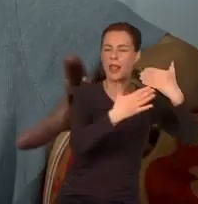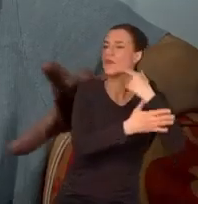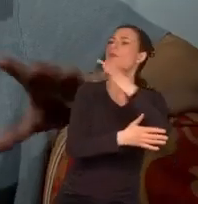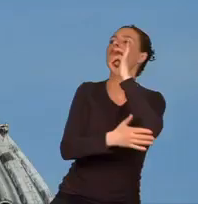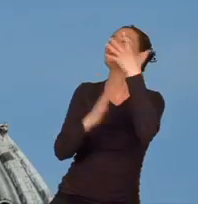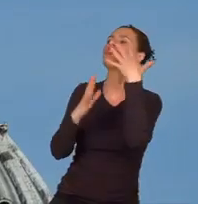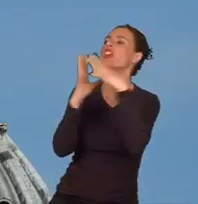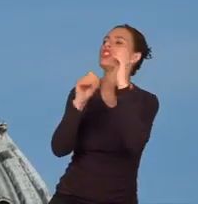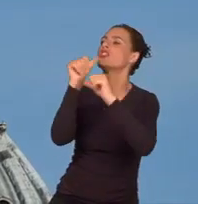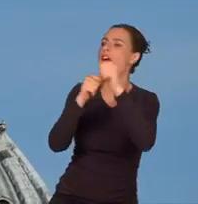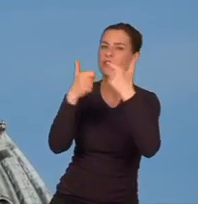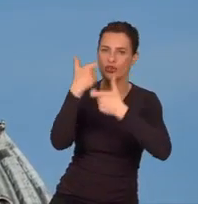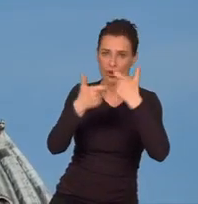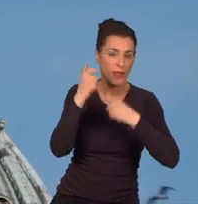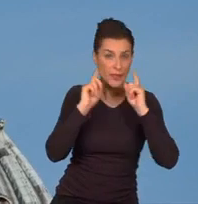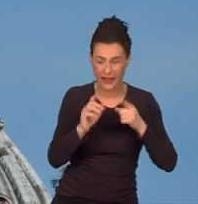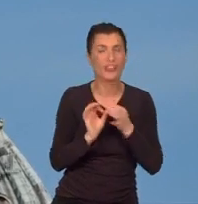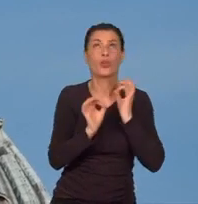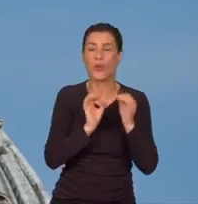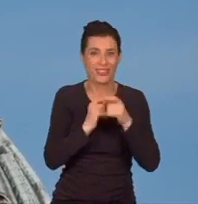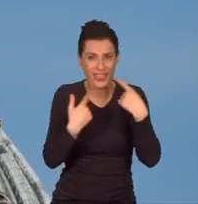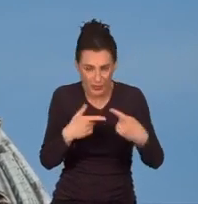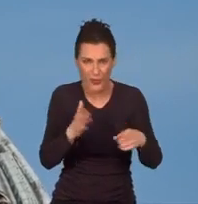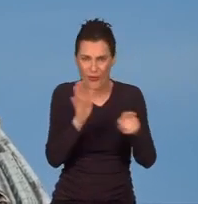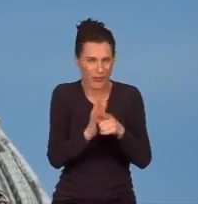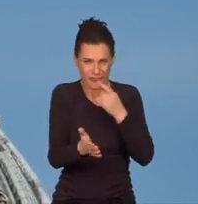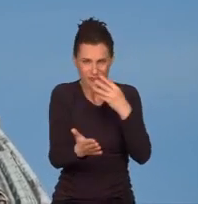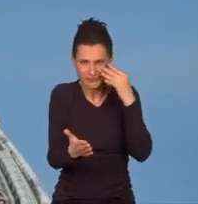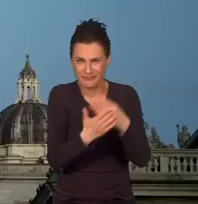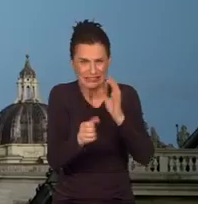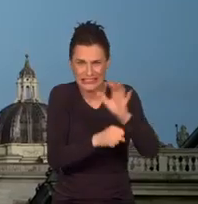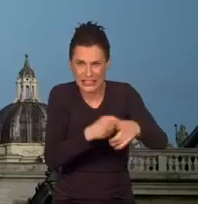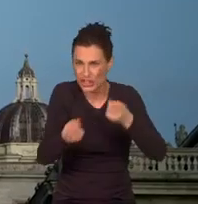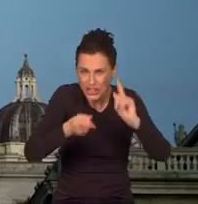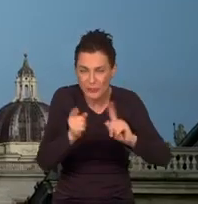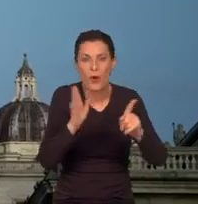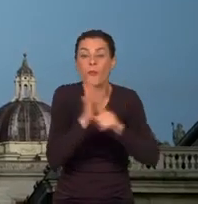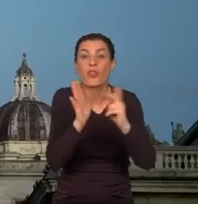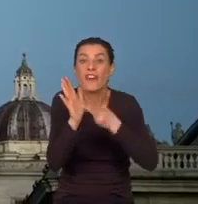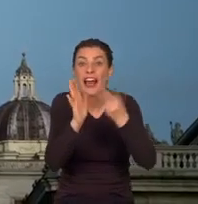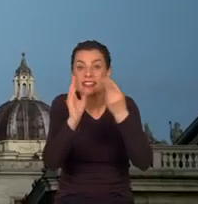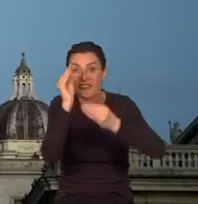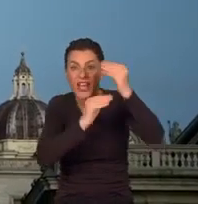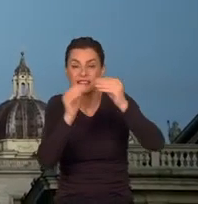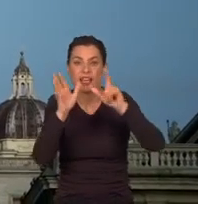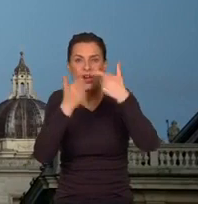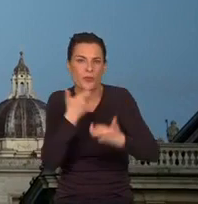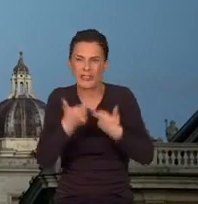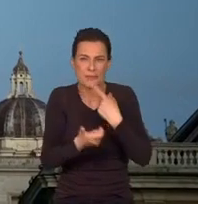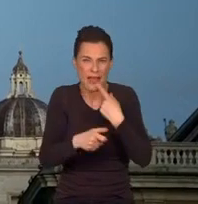10 lat, co było ogromnym niedoszacowaniem czasu budowy tak wielkiej kopuły, dwa razy wyższej niż panteon.